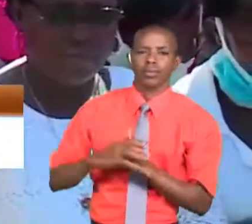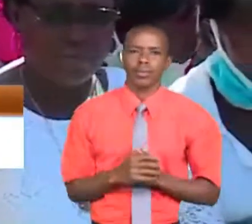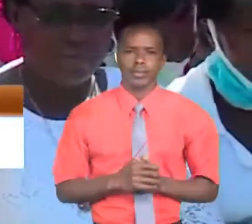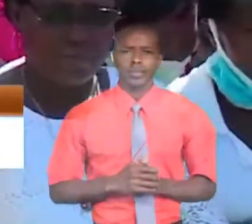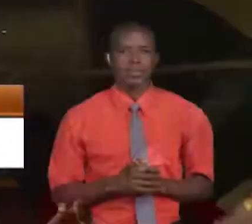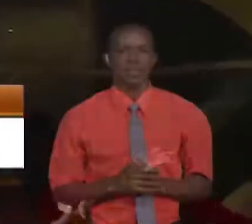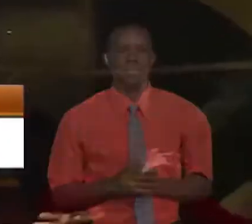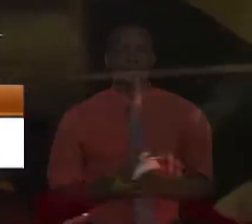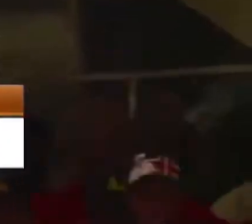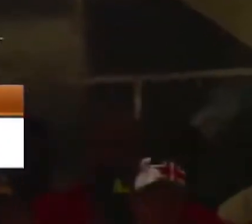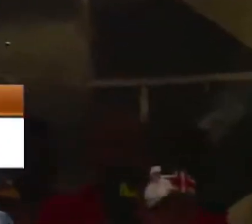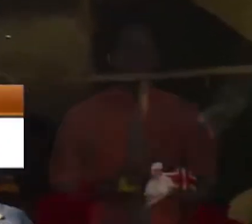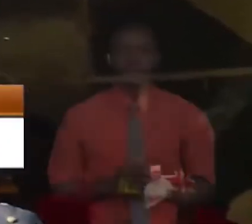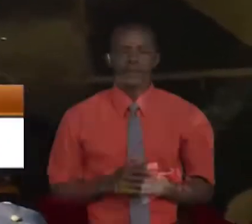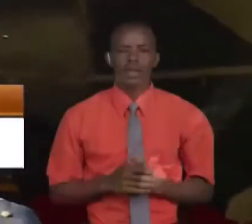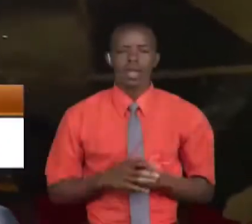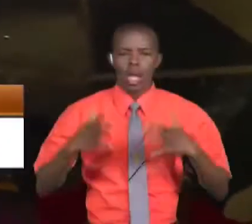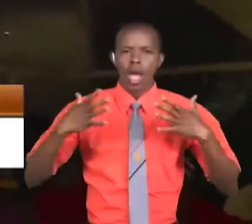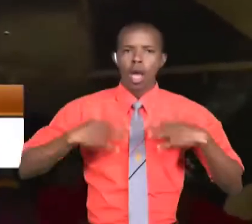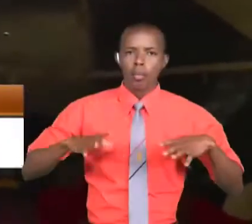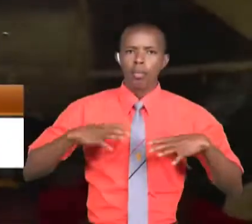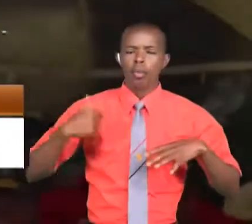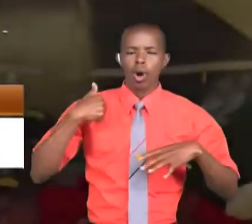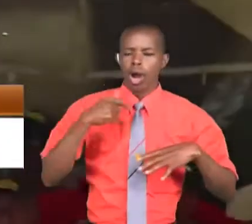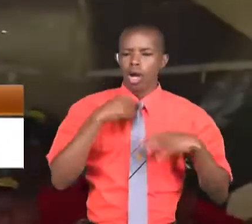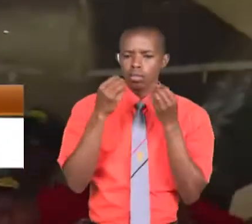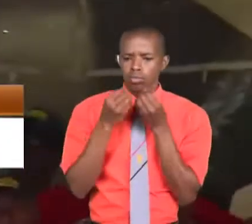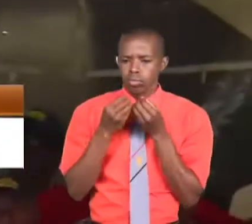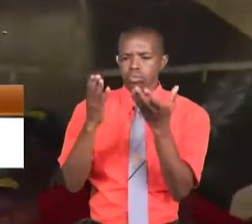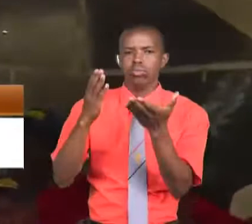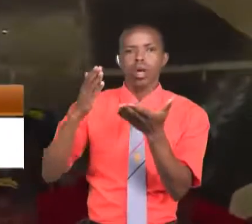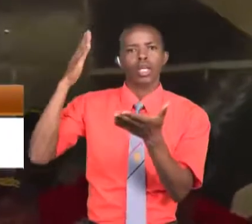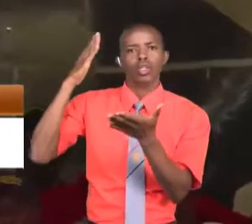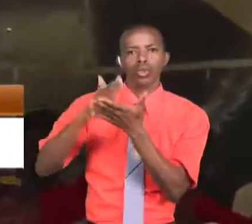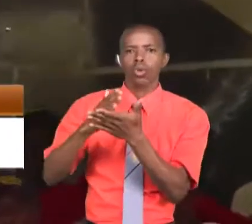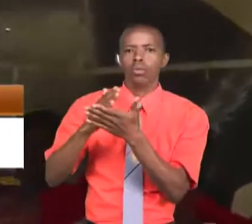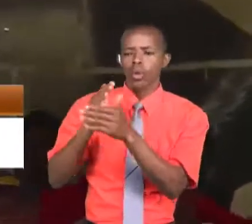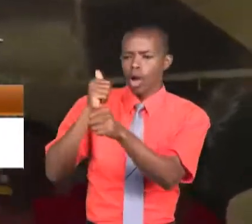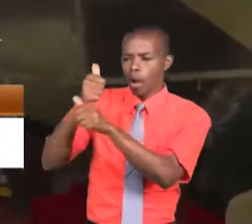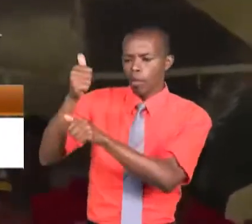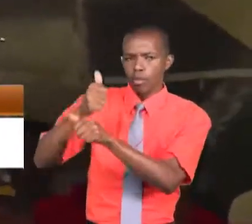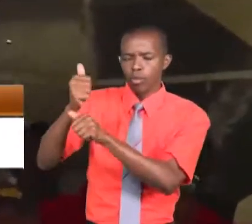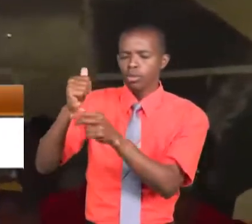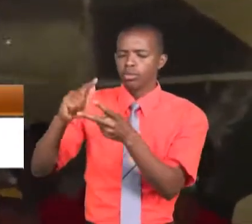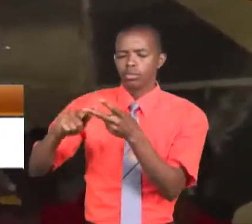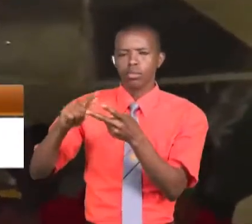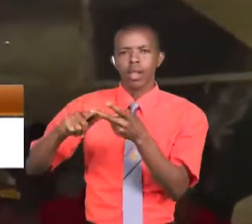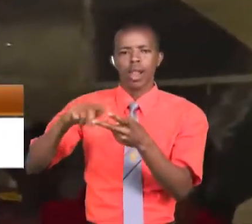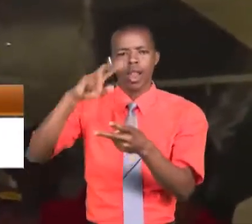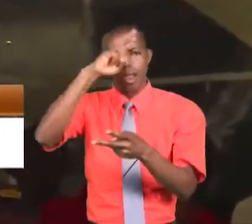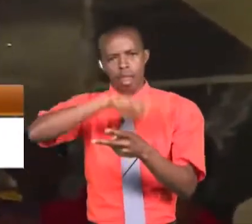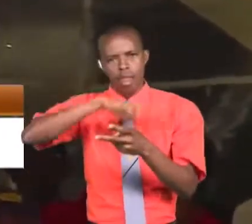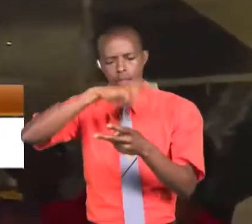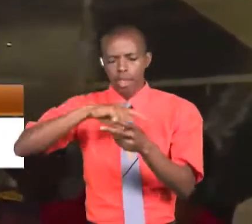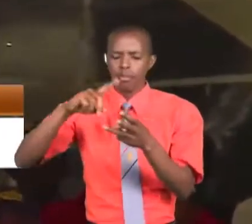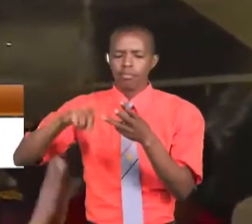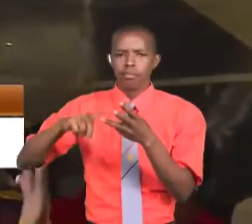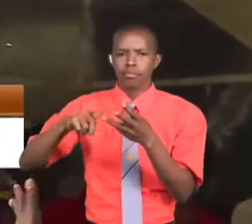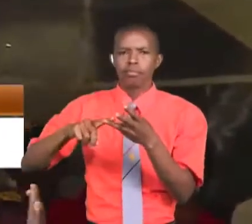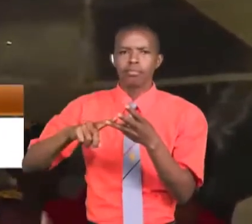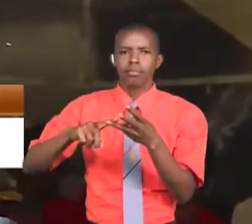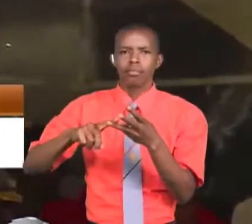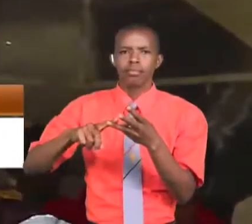Hawa watu tuwambie Wacheni matusi Wacheni madharau Wacheni kiburi